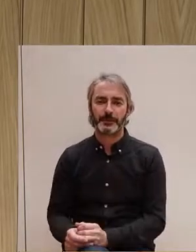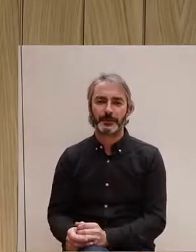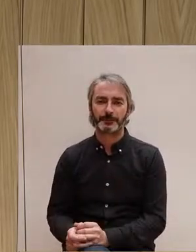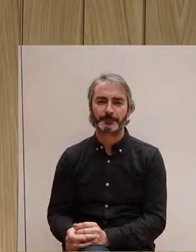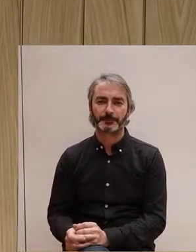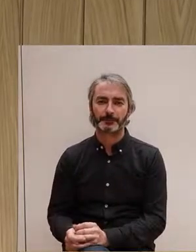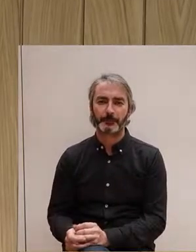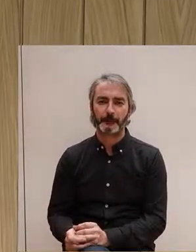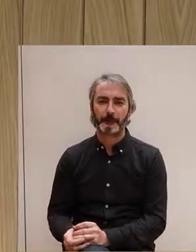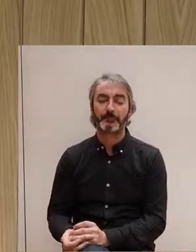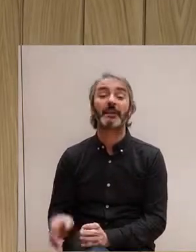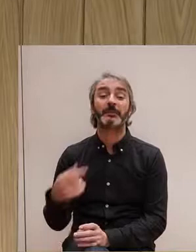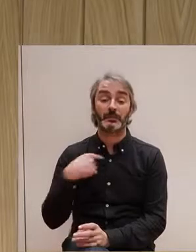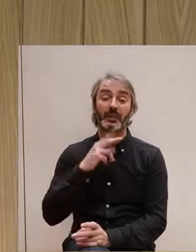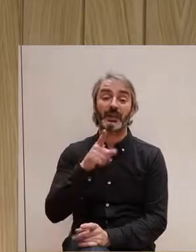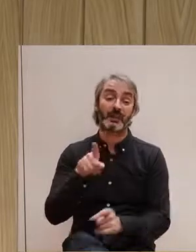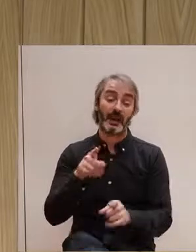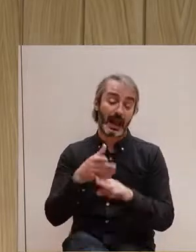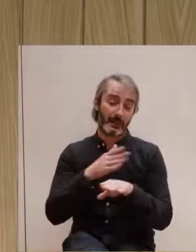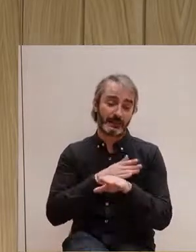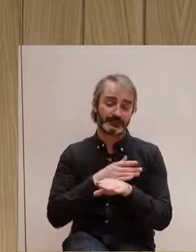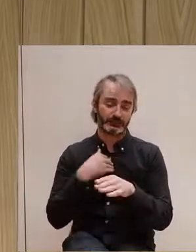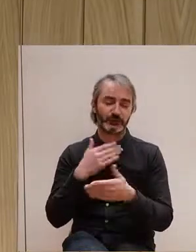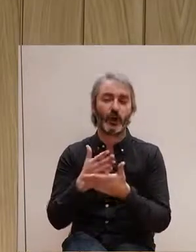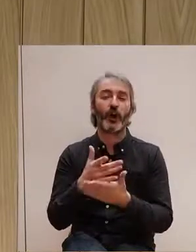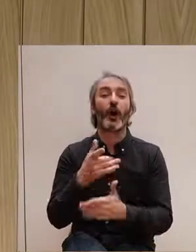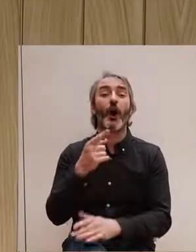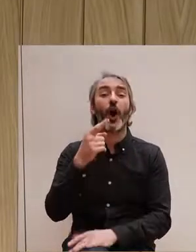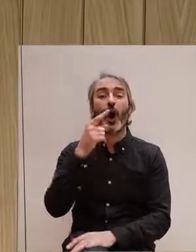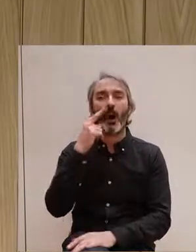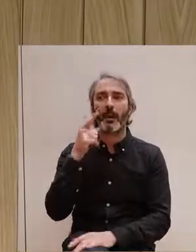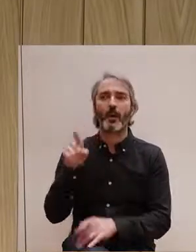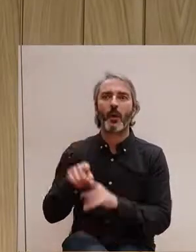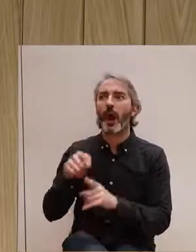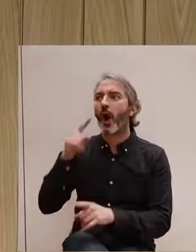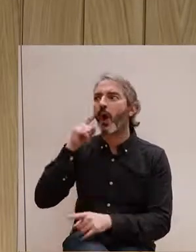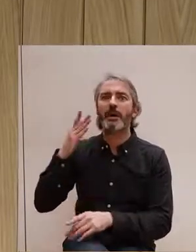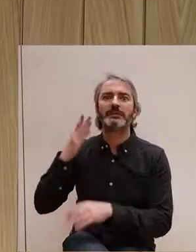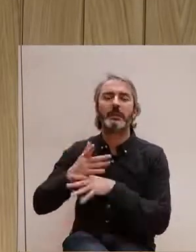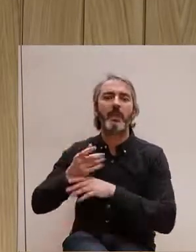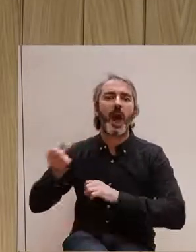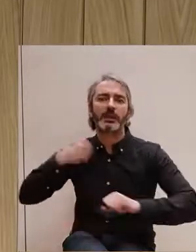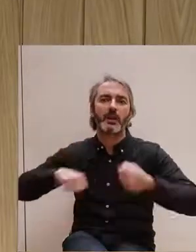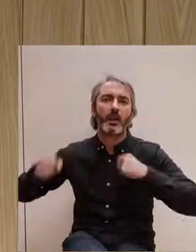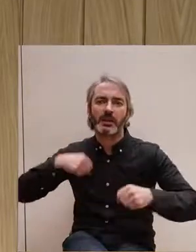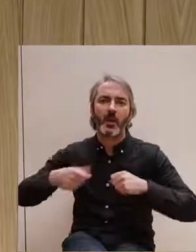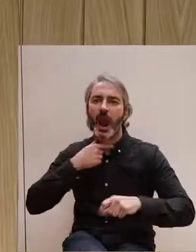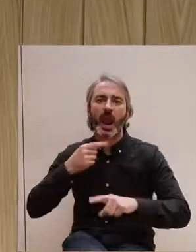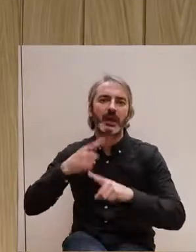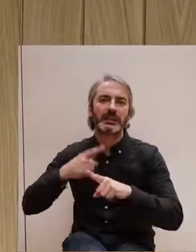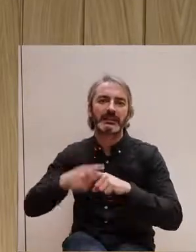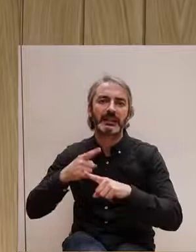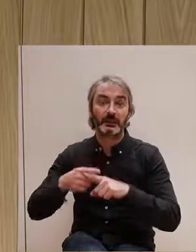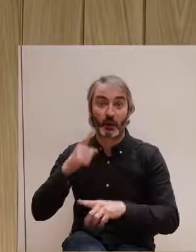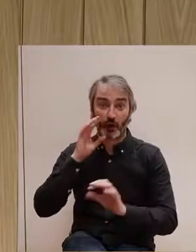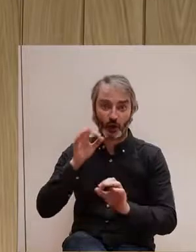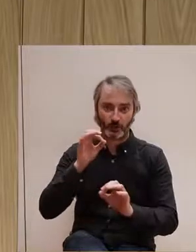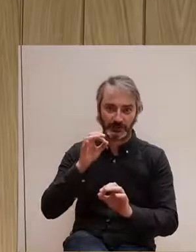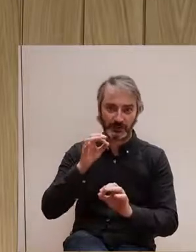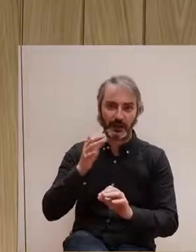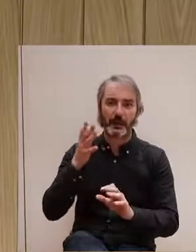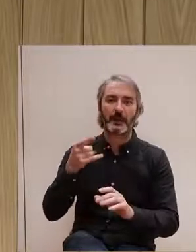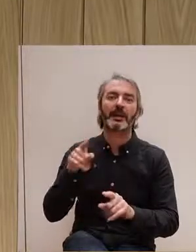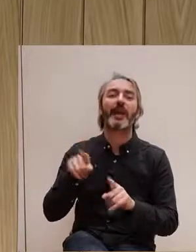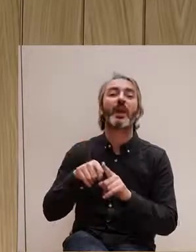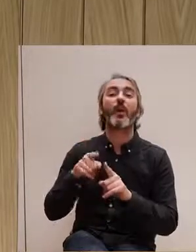'entendre els homes amb aquest desig innat, irrefrenable i molt actiu, no?, perquè moltes vegades també això s'ha utilitzat com a